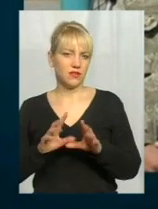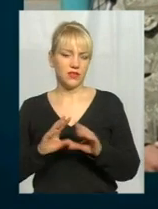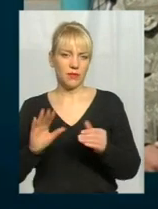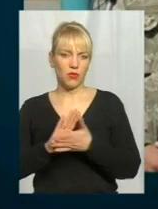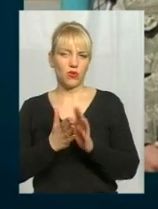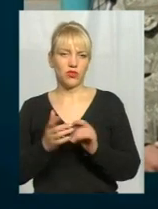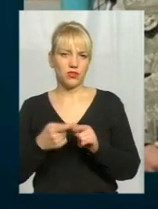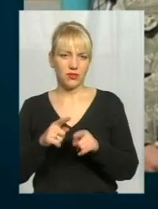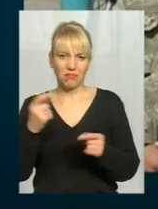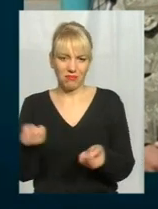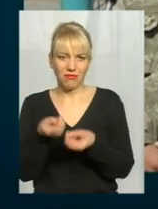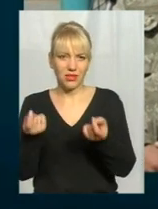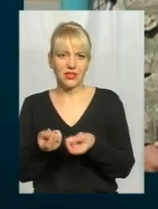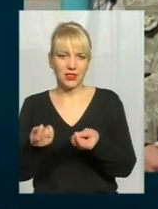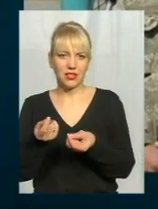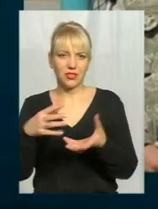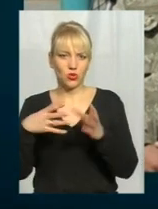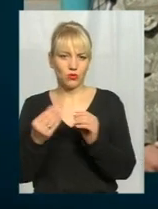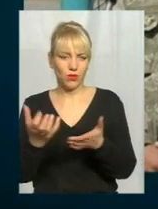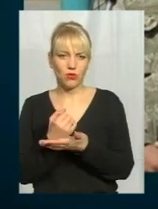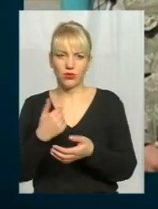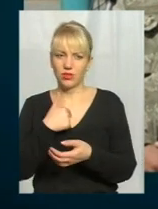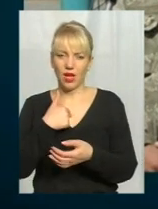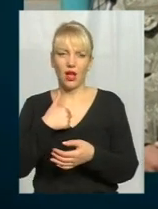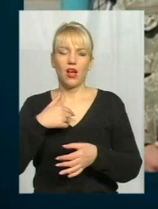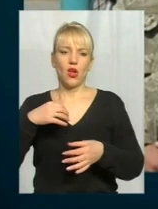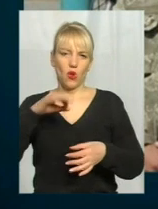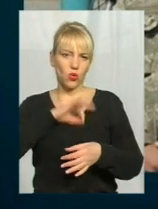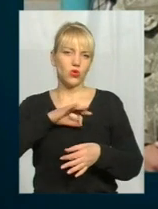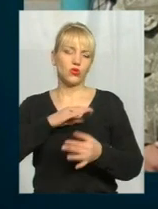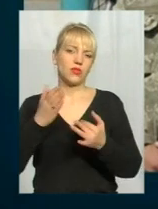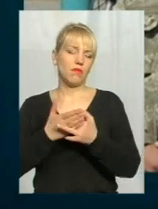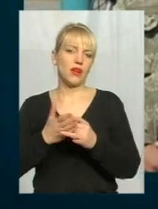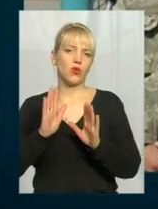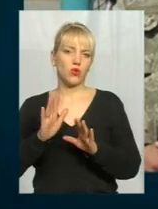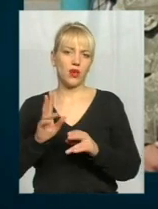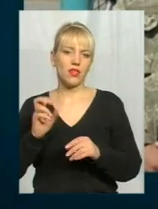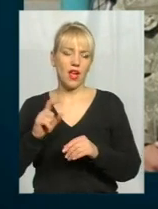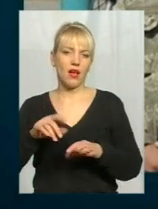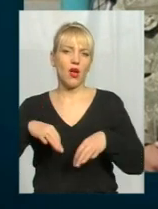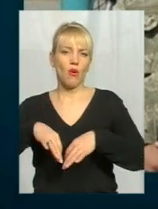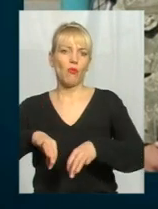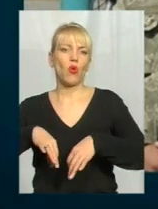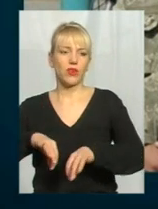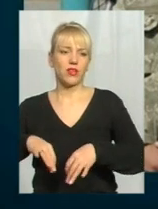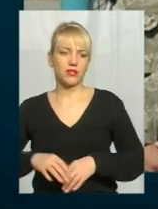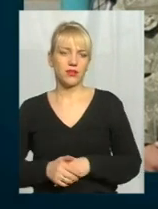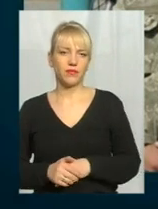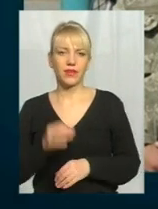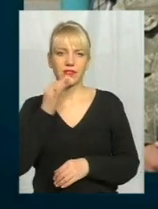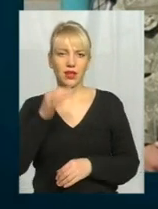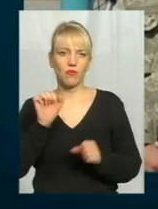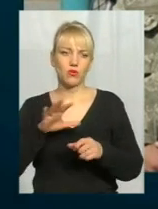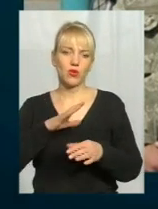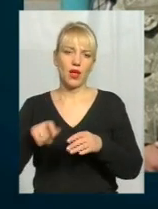Тобто, ну, за така місяця сума виходить. Ось я пільгами пользуюся, проїзд, допустим. Ціми пільгами я користуюсь кожного дня. А скажіть, можливо,